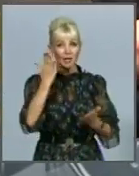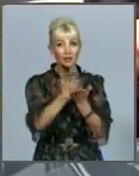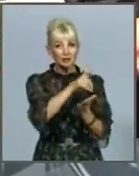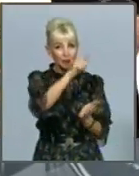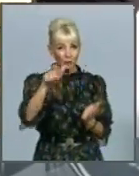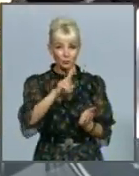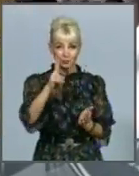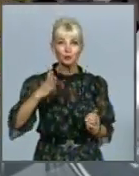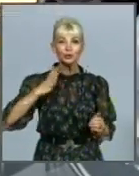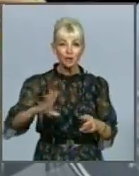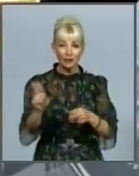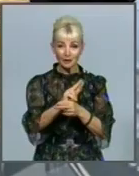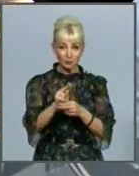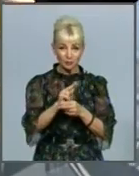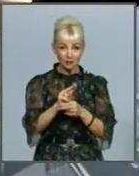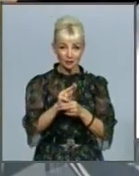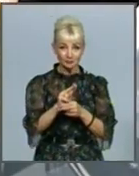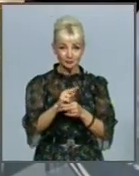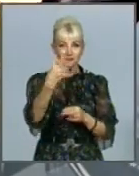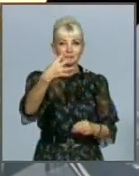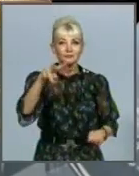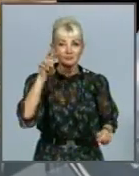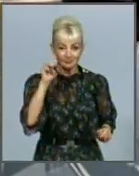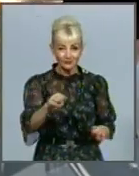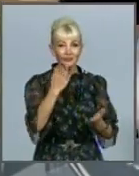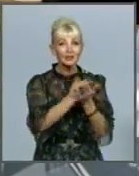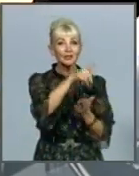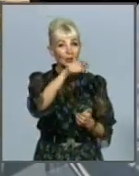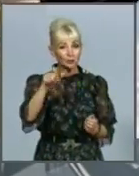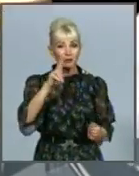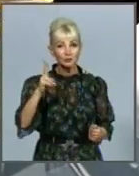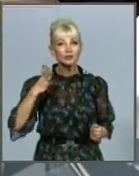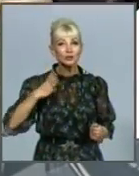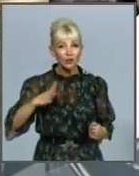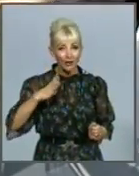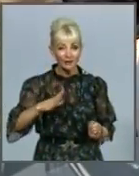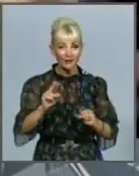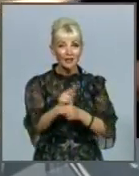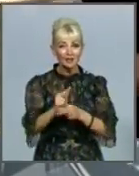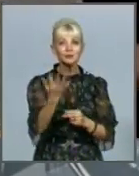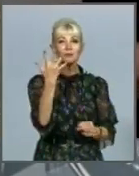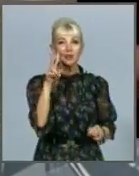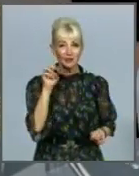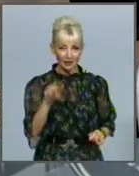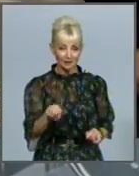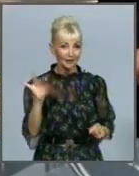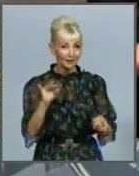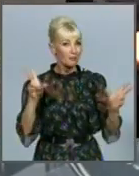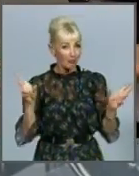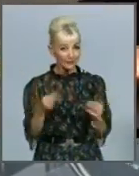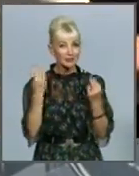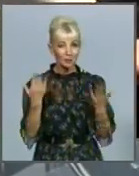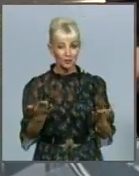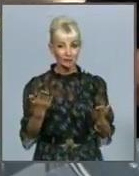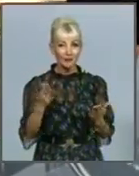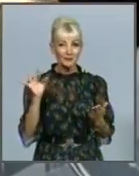які чекали ремонту 40 років, є люди, які чекали ремонту 5 років, і повезло, і